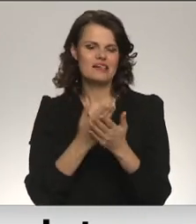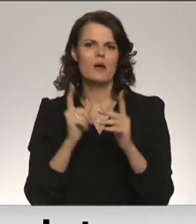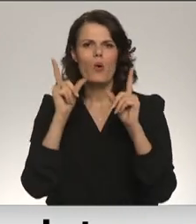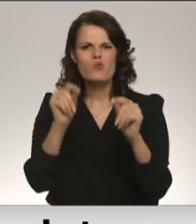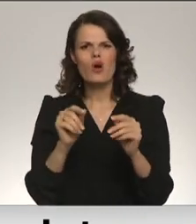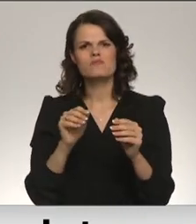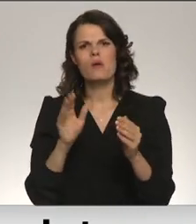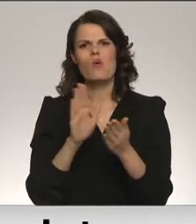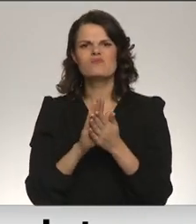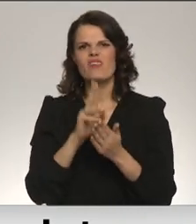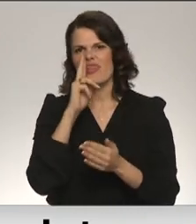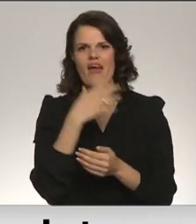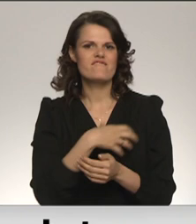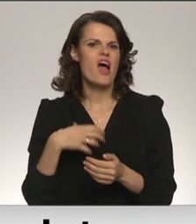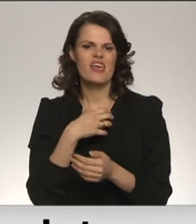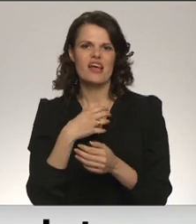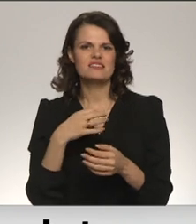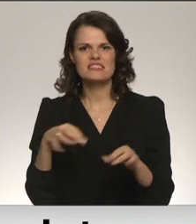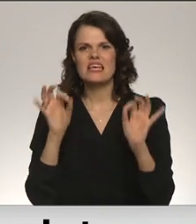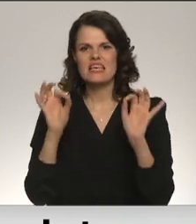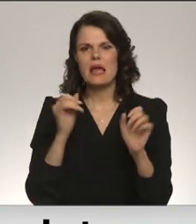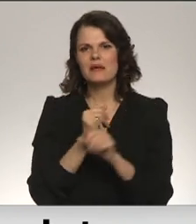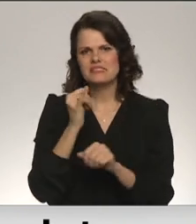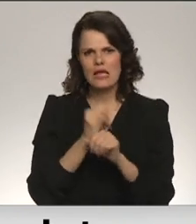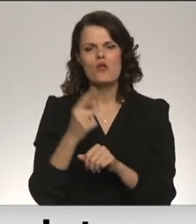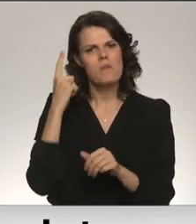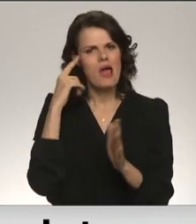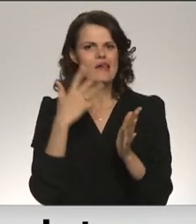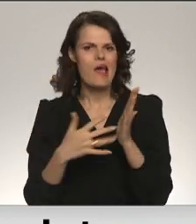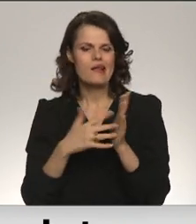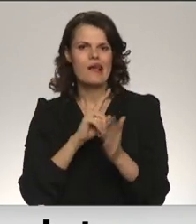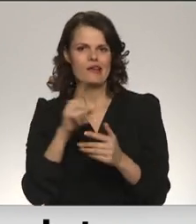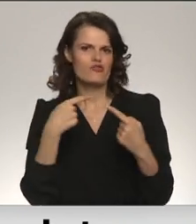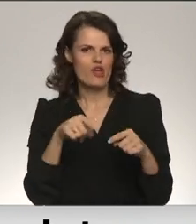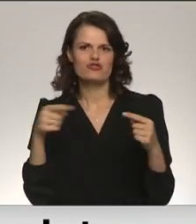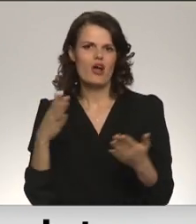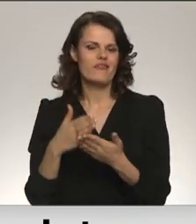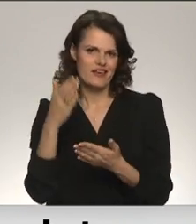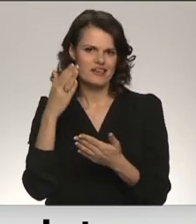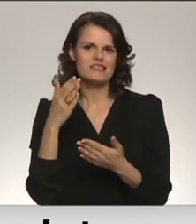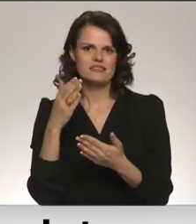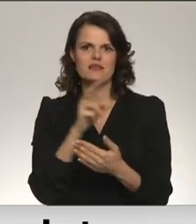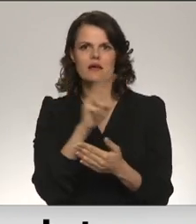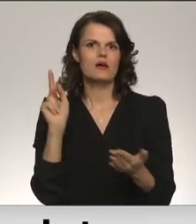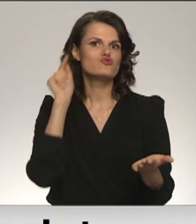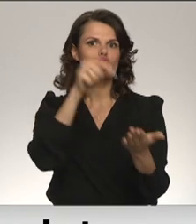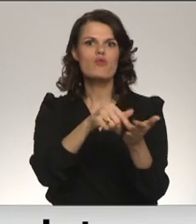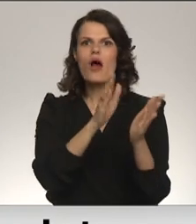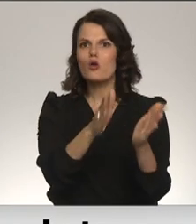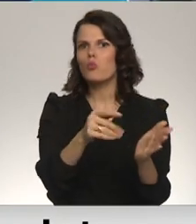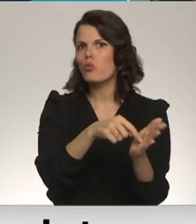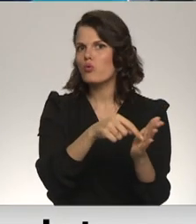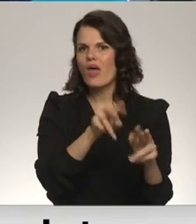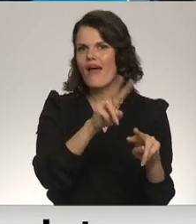maznozīmīgos ceļojumos, jo, protams, šeit ir jārēķinās ar riskiem, kas var būt arī galvmērķi, uz kuru